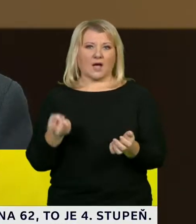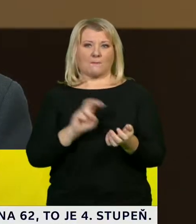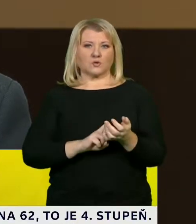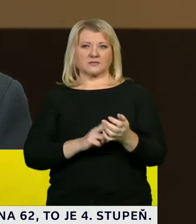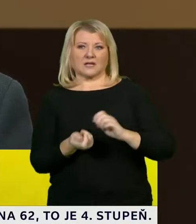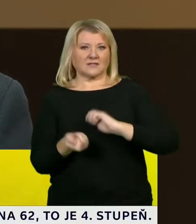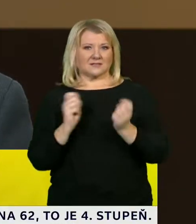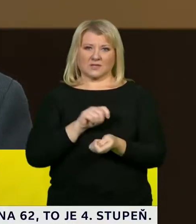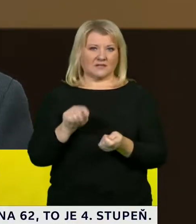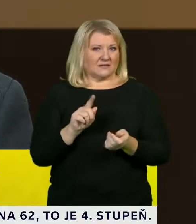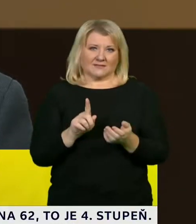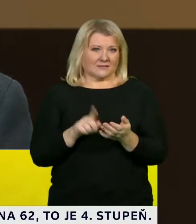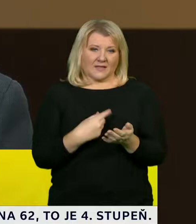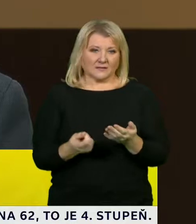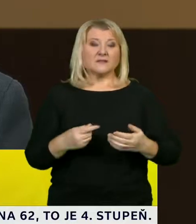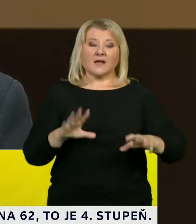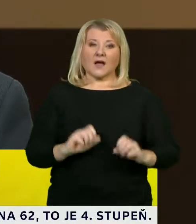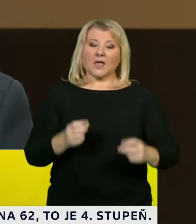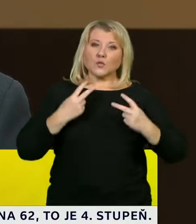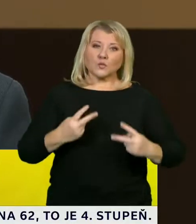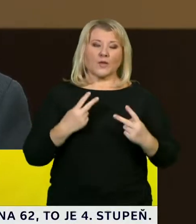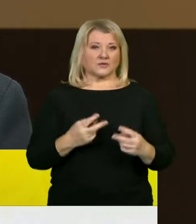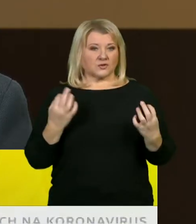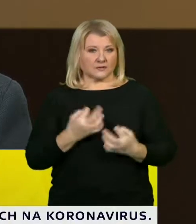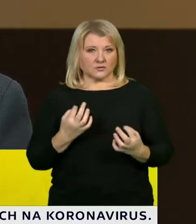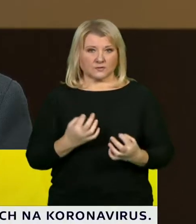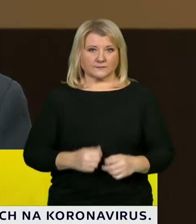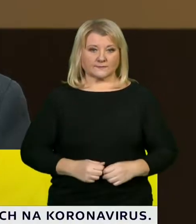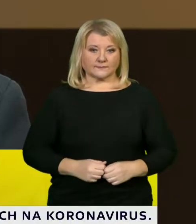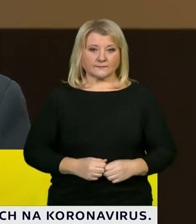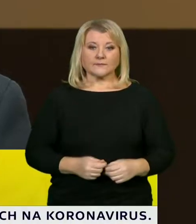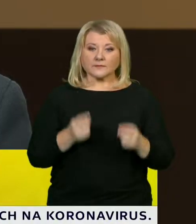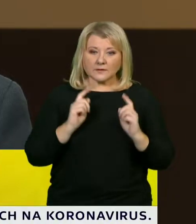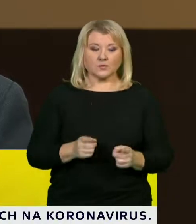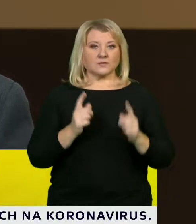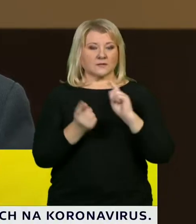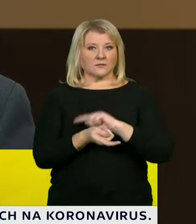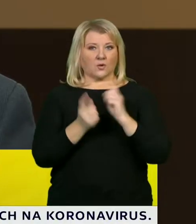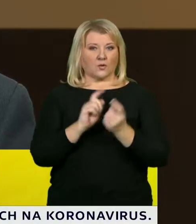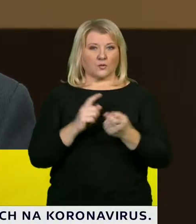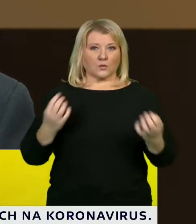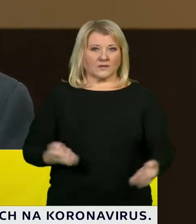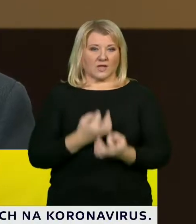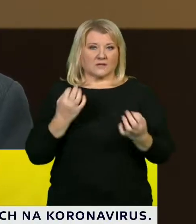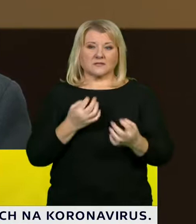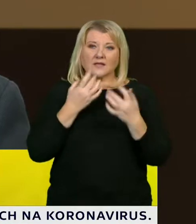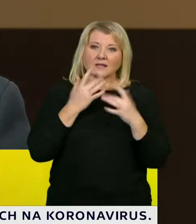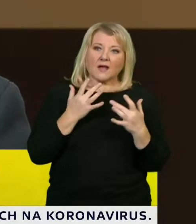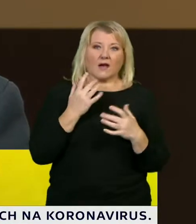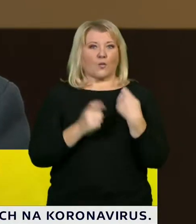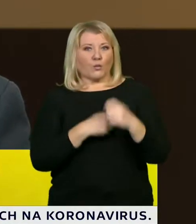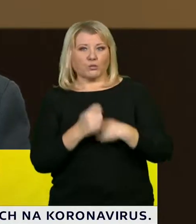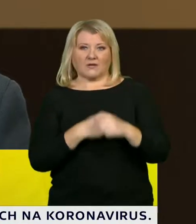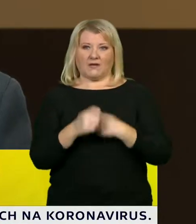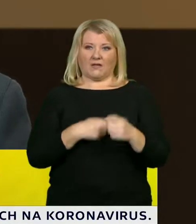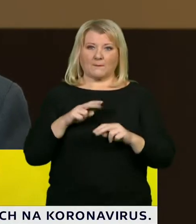změny, ale je potřeba se dohodnout na tom, jakým způsobem budou tyto změny aplikovány. A